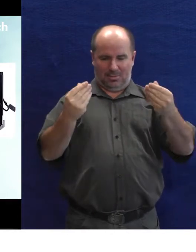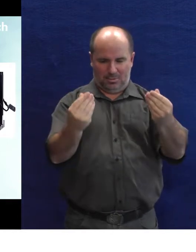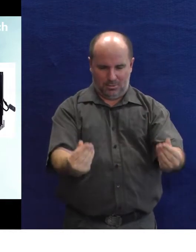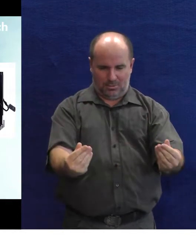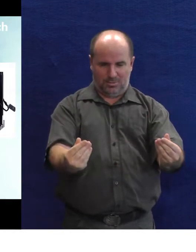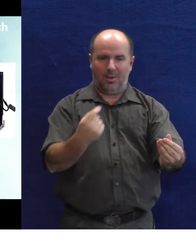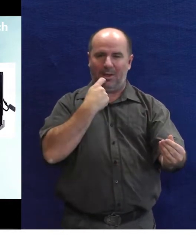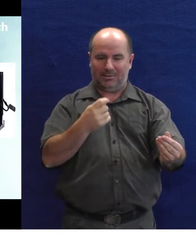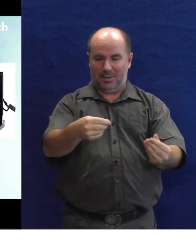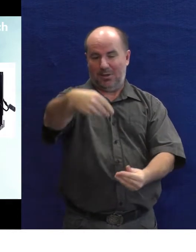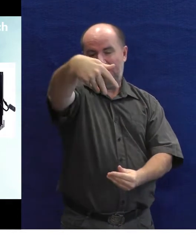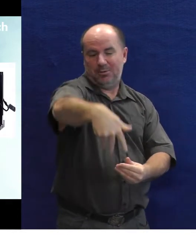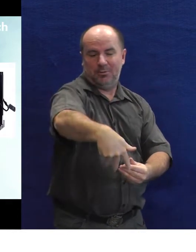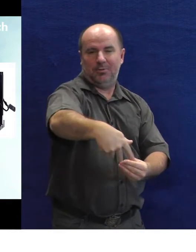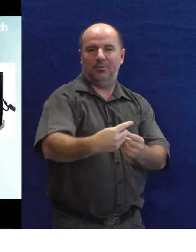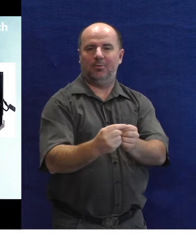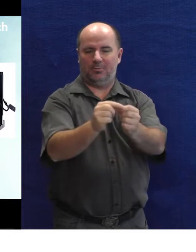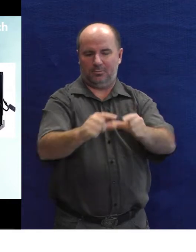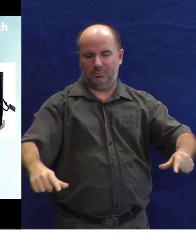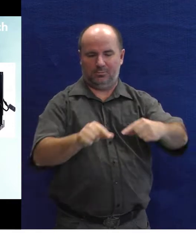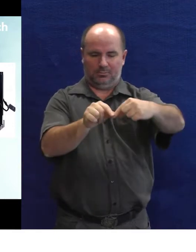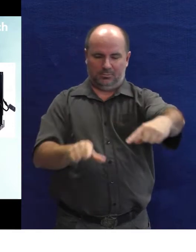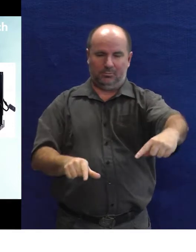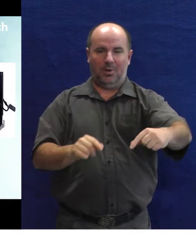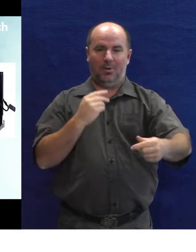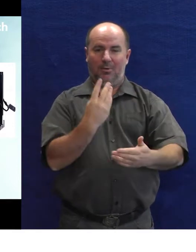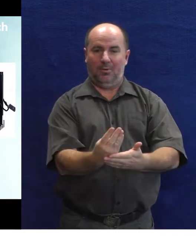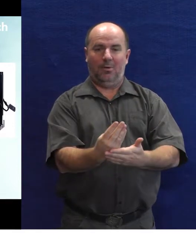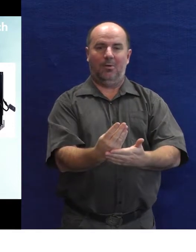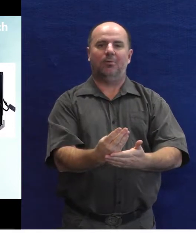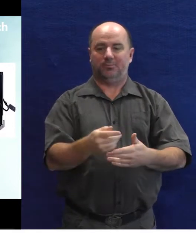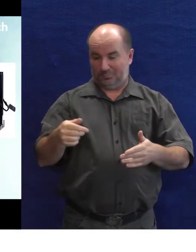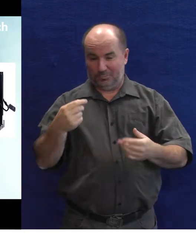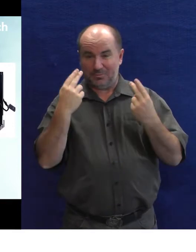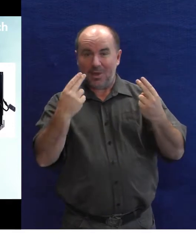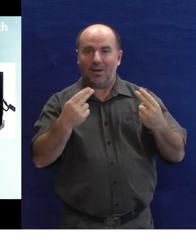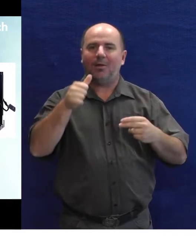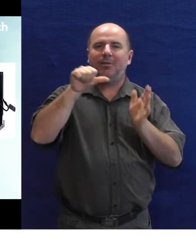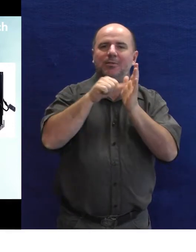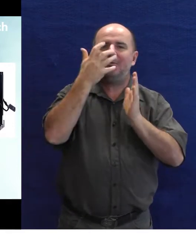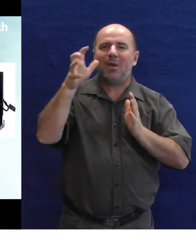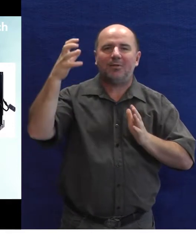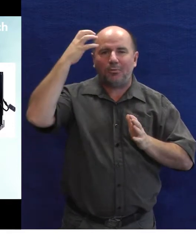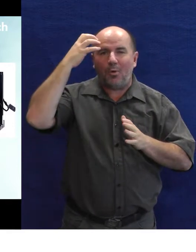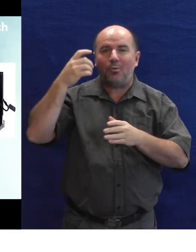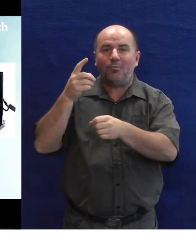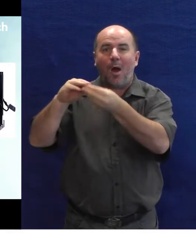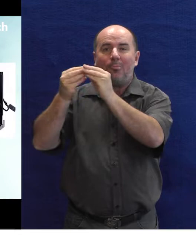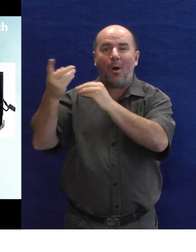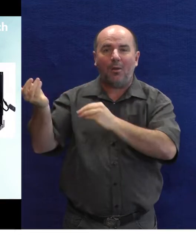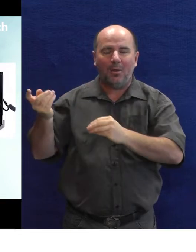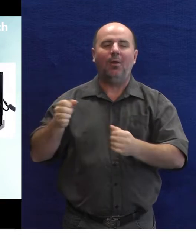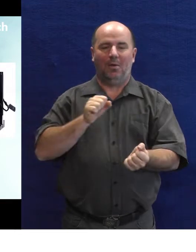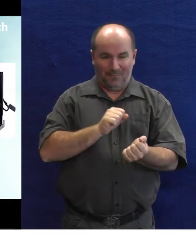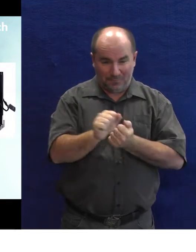posouvat velikost toho tabletu, nebo pro ten tablet, takový stojí třeba 1500 zhruba,